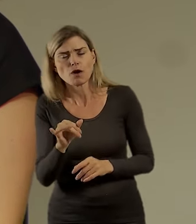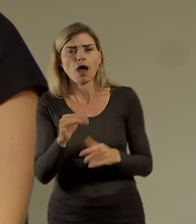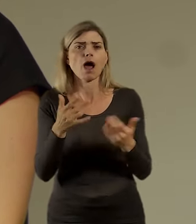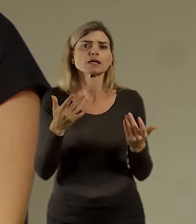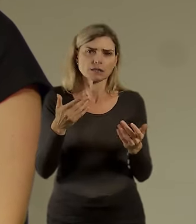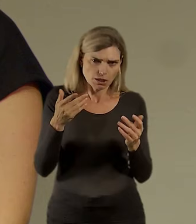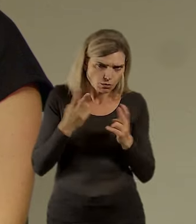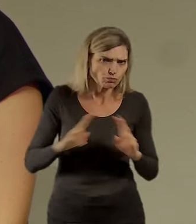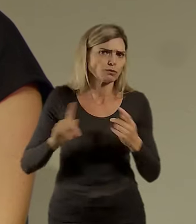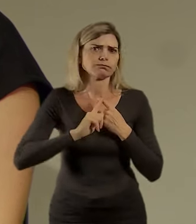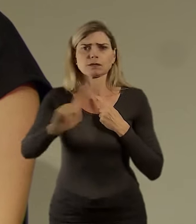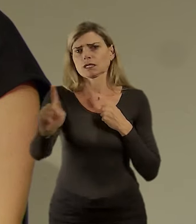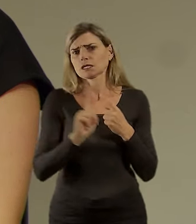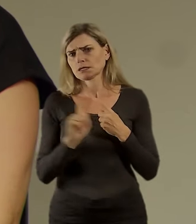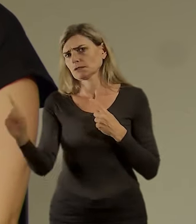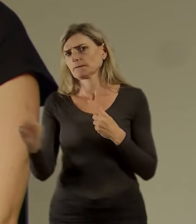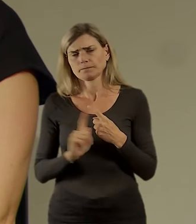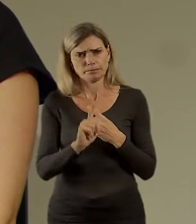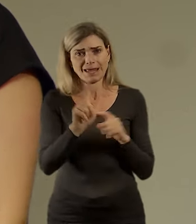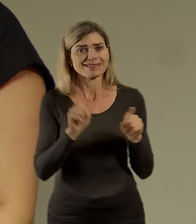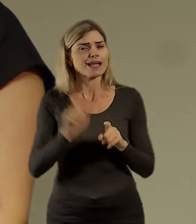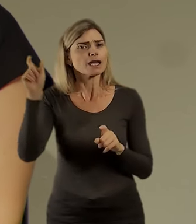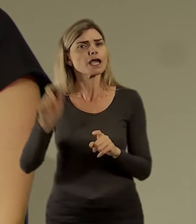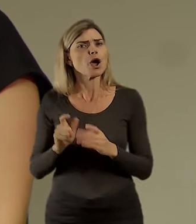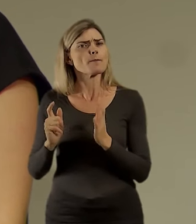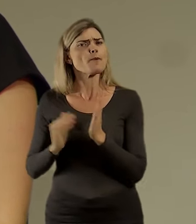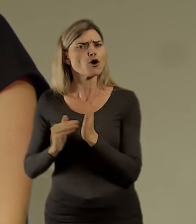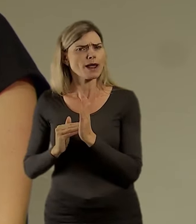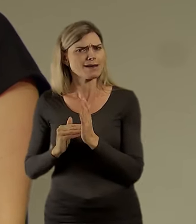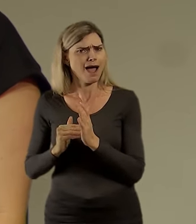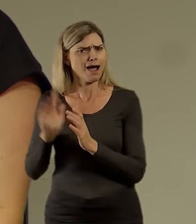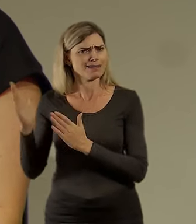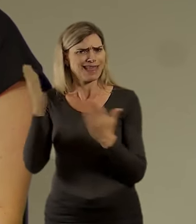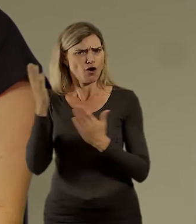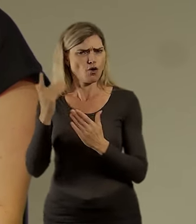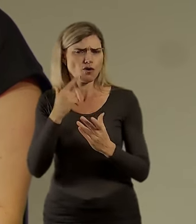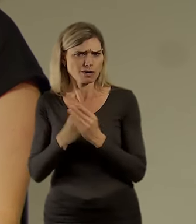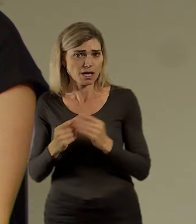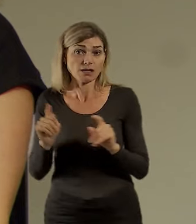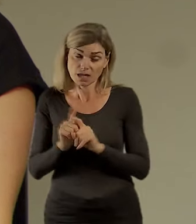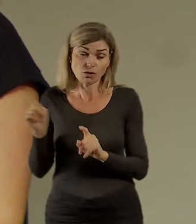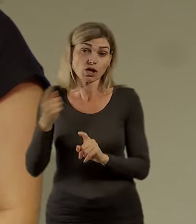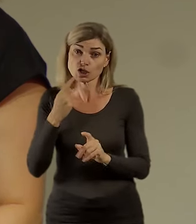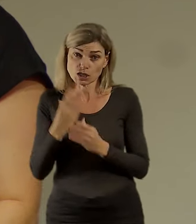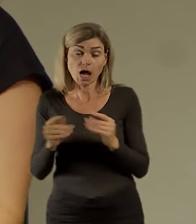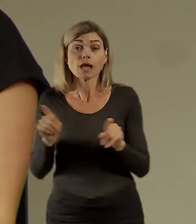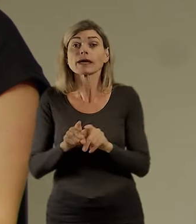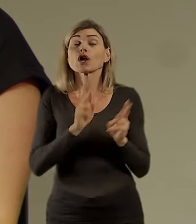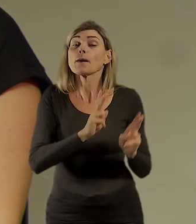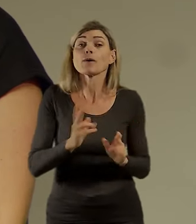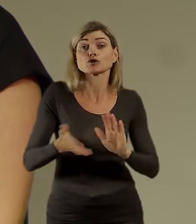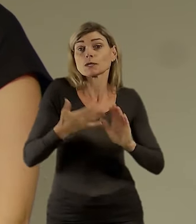povolání, tak ano. On i ten Moreno o tom mluví třeba v souvislosti s tím, že má být možnost home officeů a to